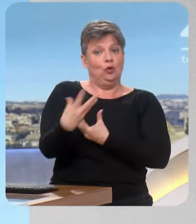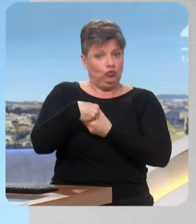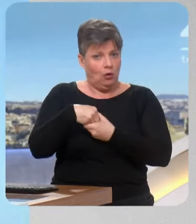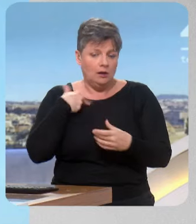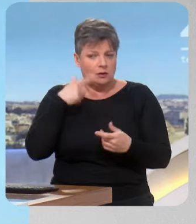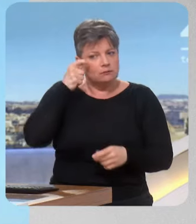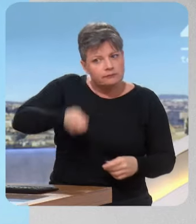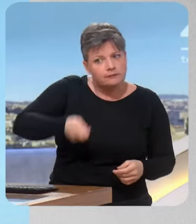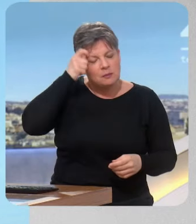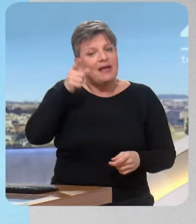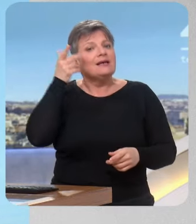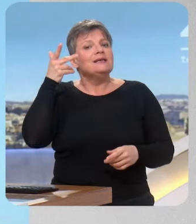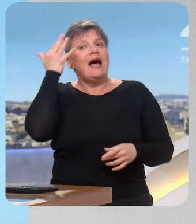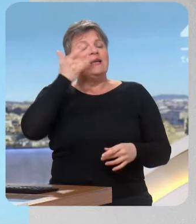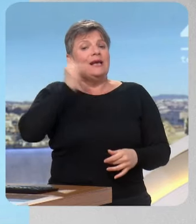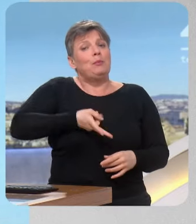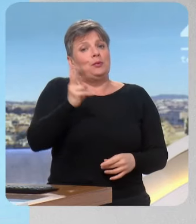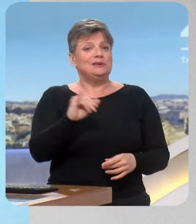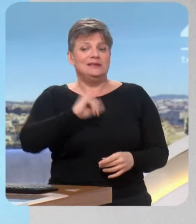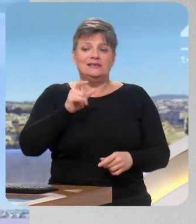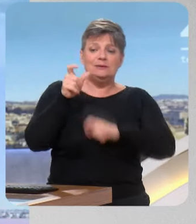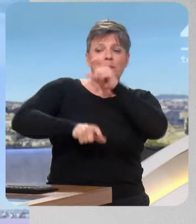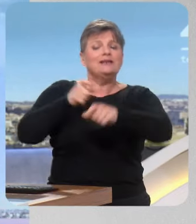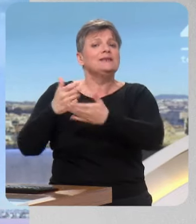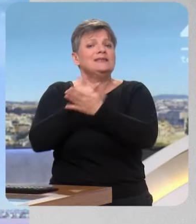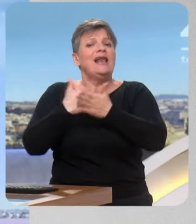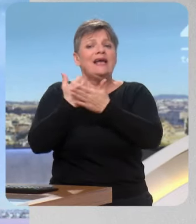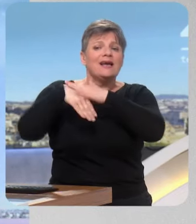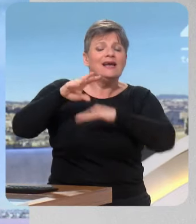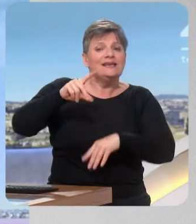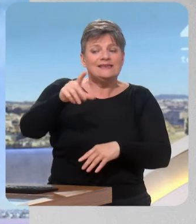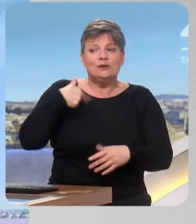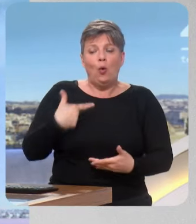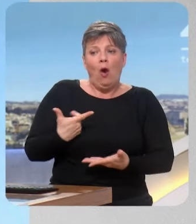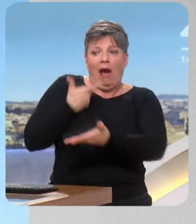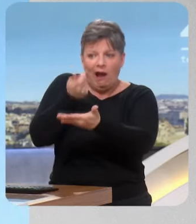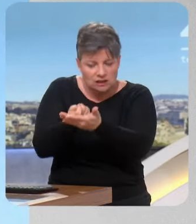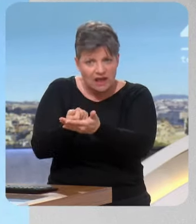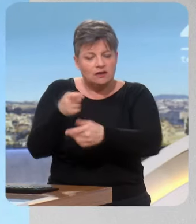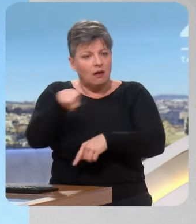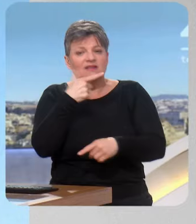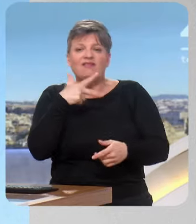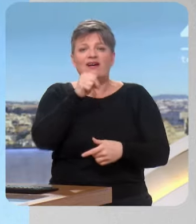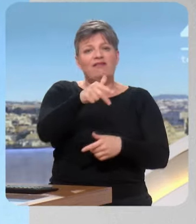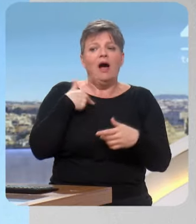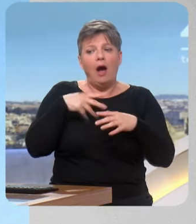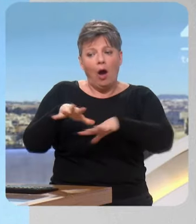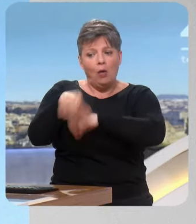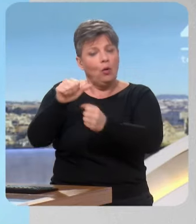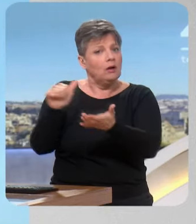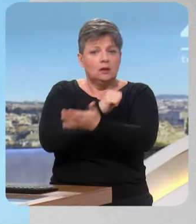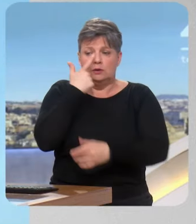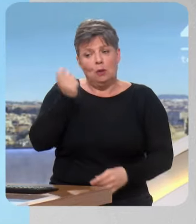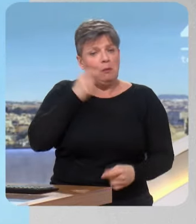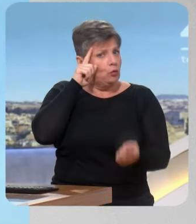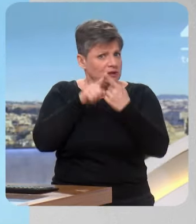de les accueillir. Il ceux qui sont inquiets, c'est les salariés des Casino qui sont rachetés. Quel risque sur l'emploi ? Combien de suppression d'emploi ? Alors, l'objectif, ce n'est pas de suppression d'emploi. Zéro ?